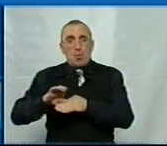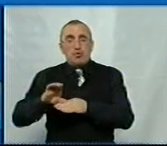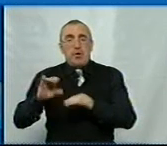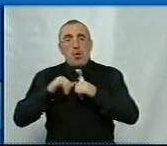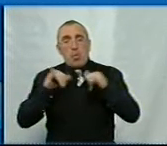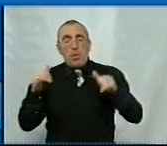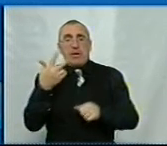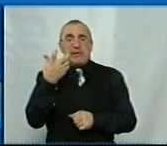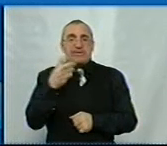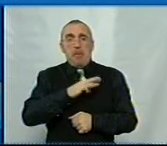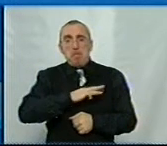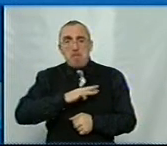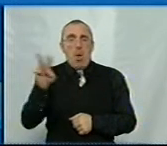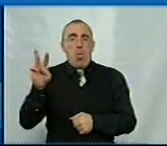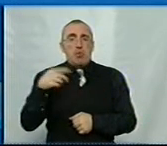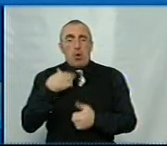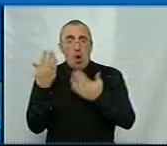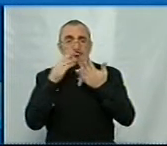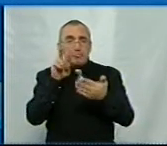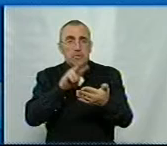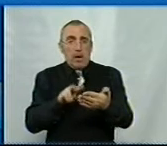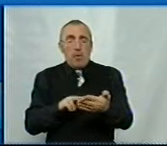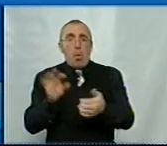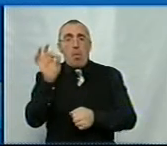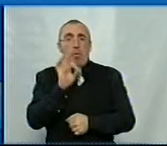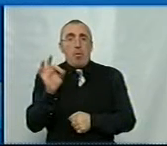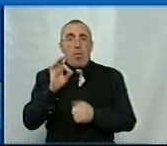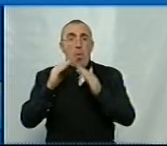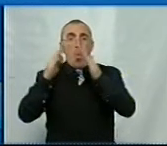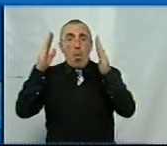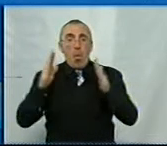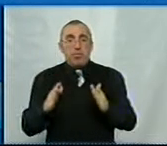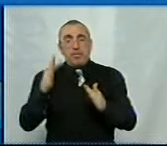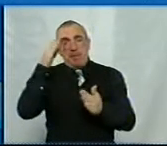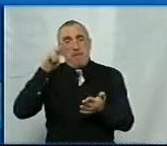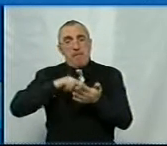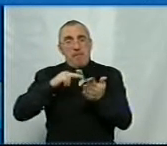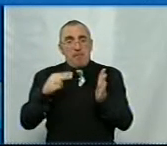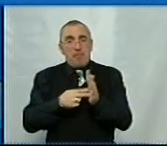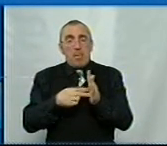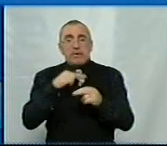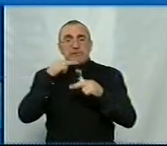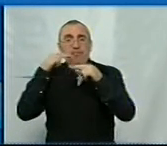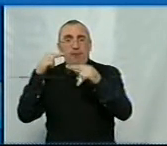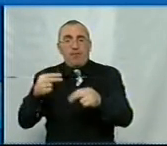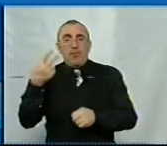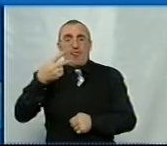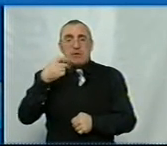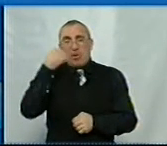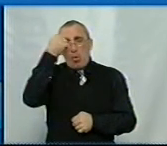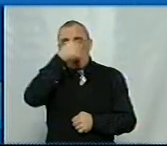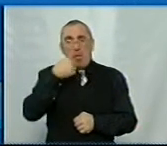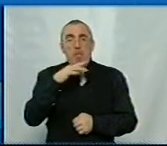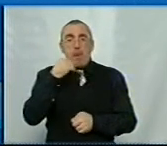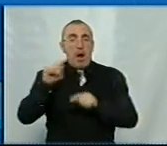мільйонів, я читаю про об'єкти, на які планується звернути увагу у 2020 році. І